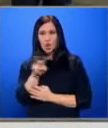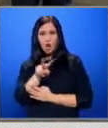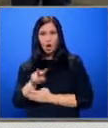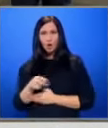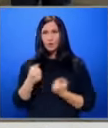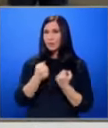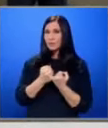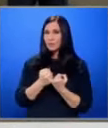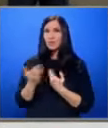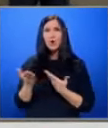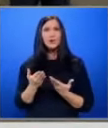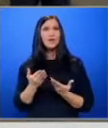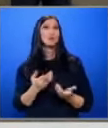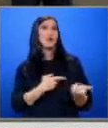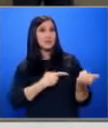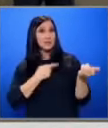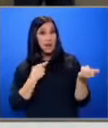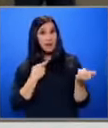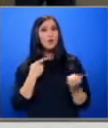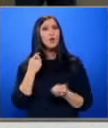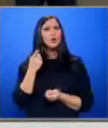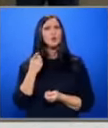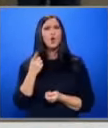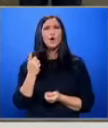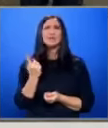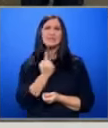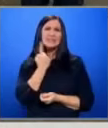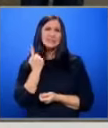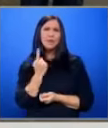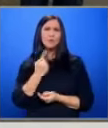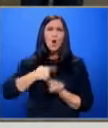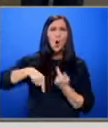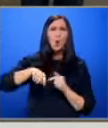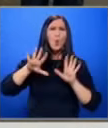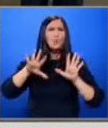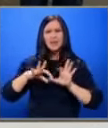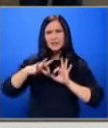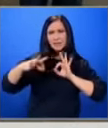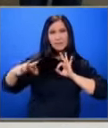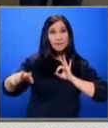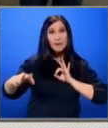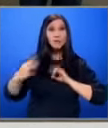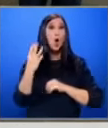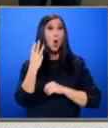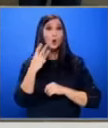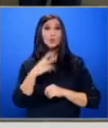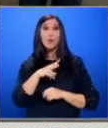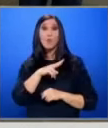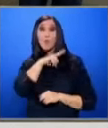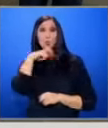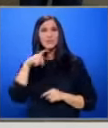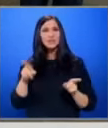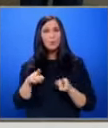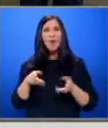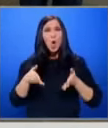мястото, където е произведен изстрелът. Той се намира само на около 10 метра от трето РПО на